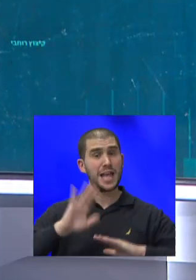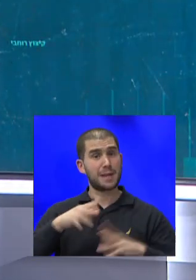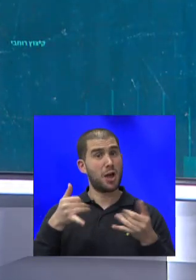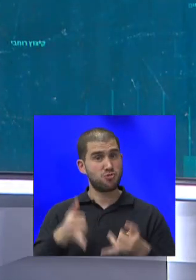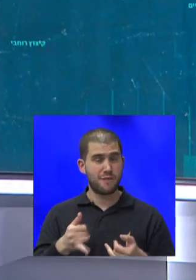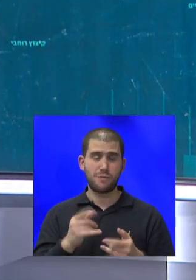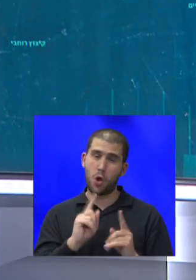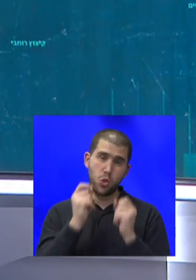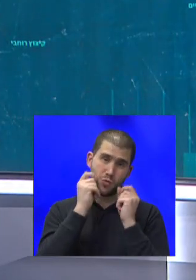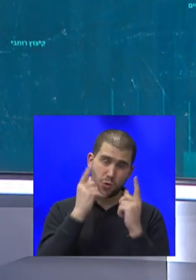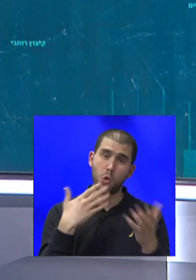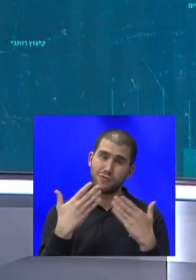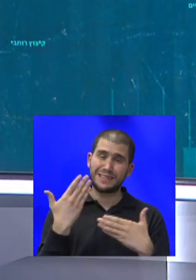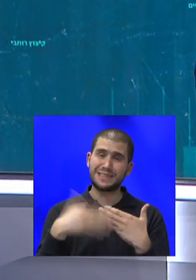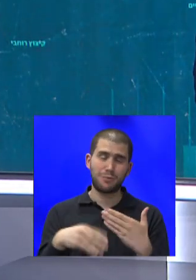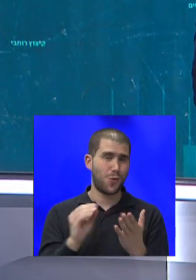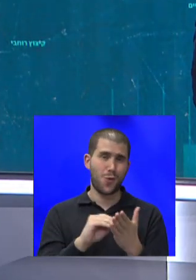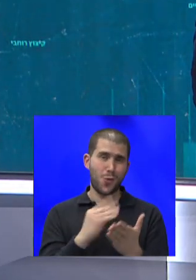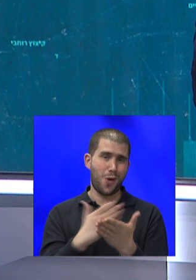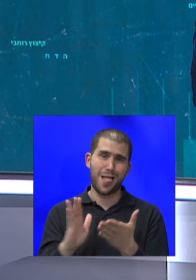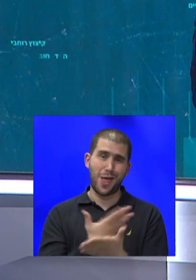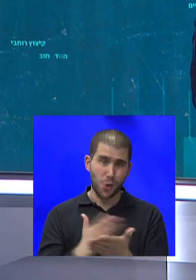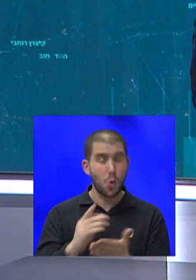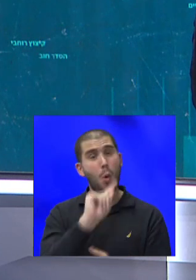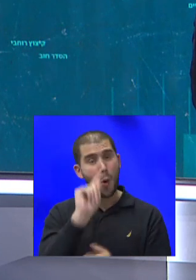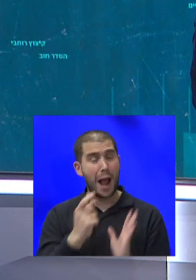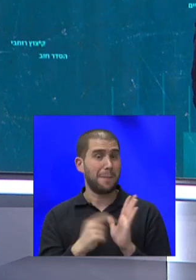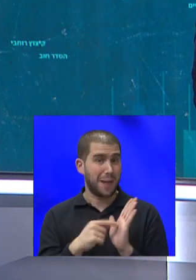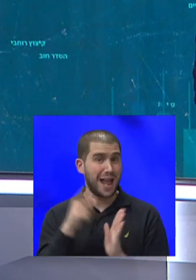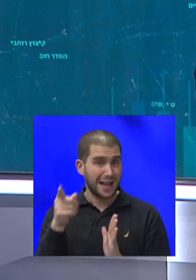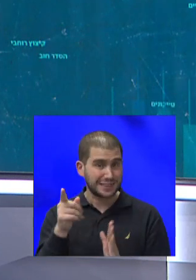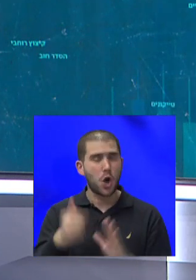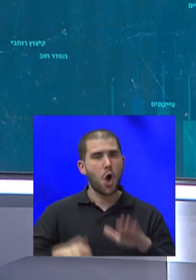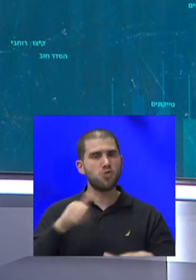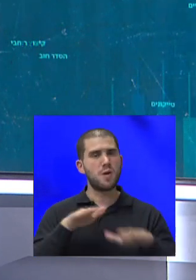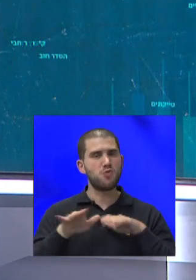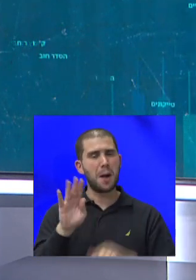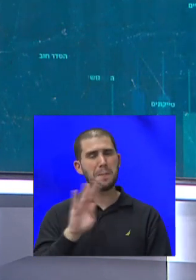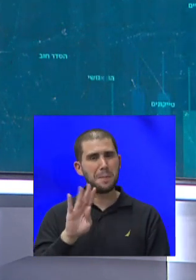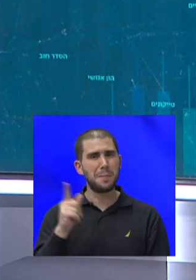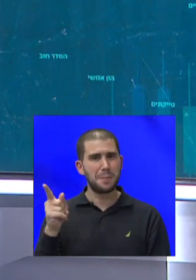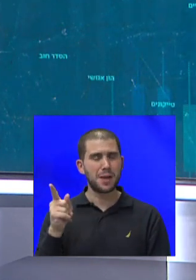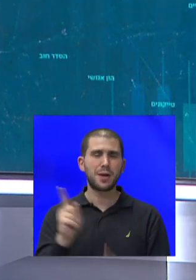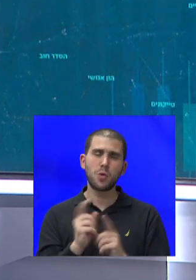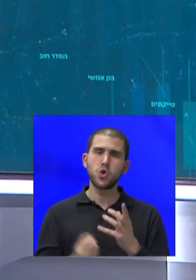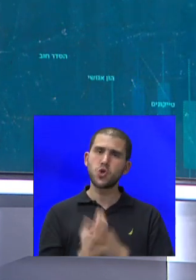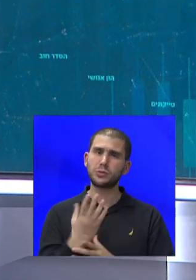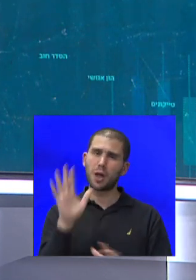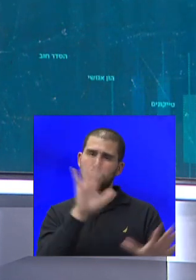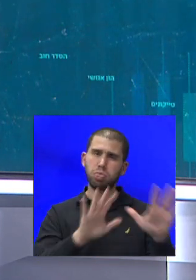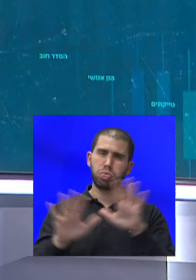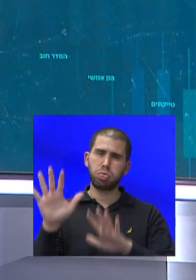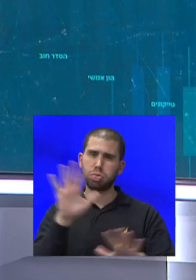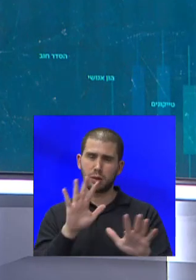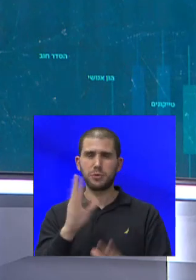הסתיימה ללא הכרעות. אולי בגלל זה בין היתר ראש הממשלה מייצר איזושהי השכת דעת. הנה דברים שהוא אומר לפני